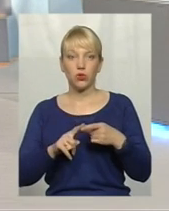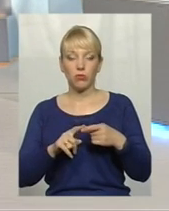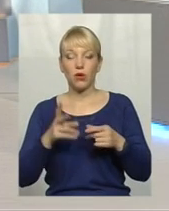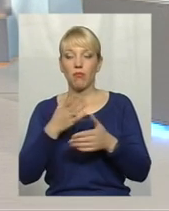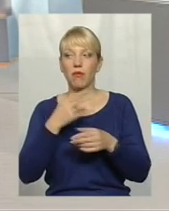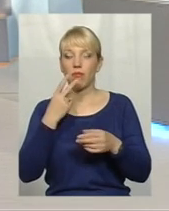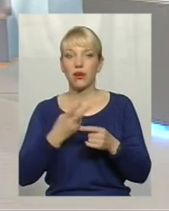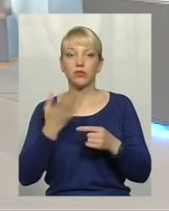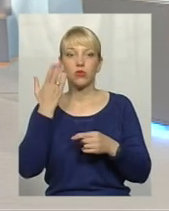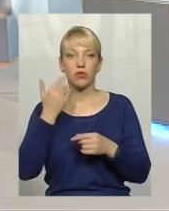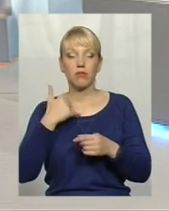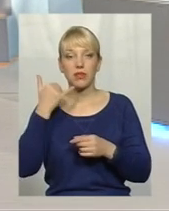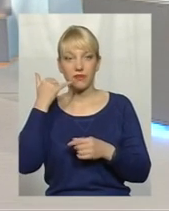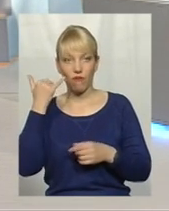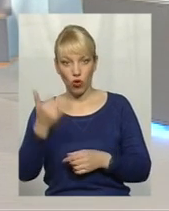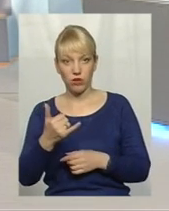Ми бачимо, що коли ми дзвонимо,